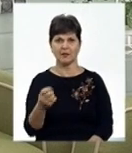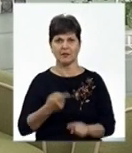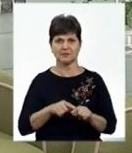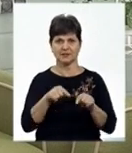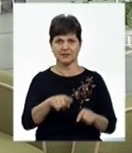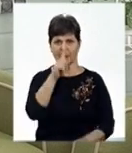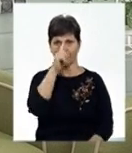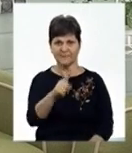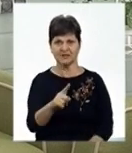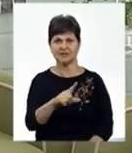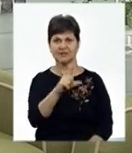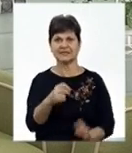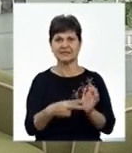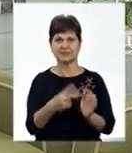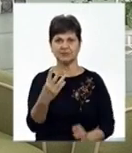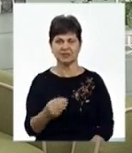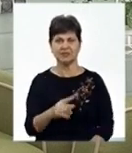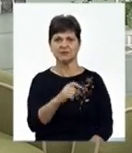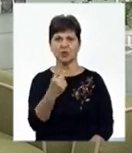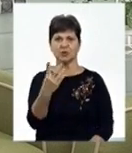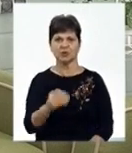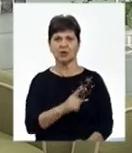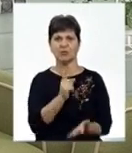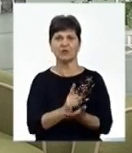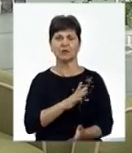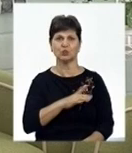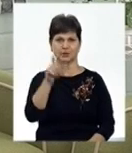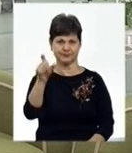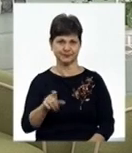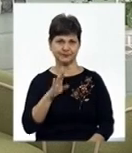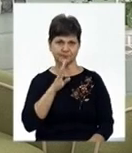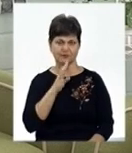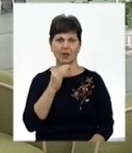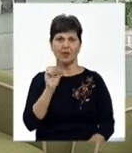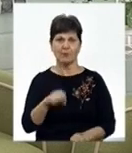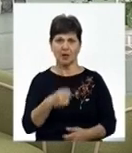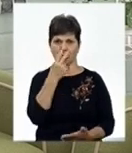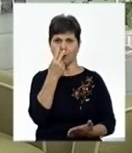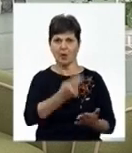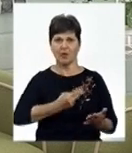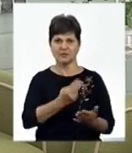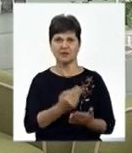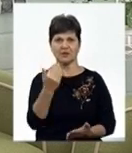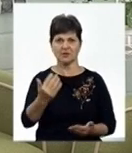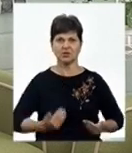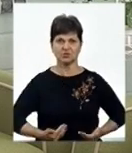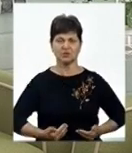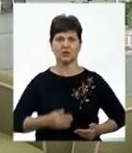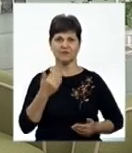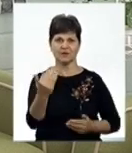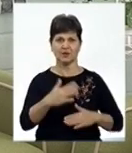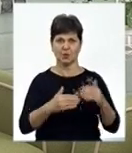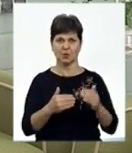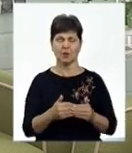цей місяць, за тиждень, за день, що в нас має бути клієнтка, ми маємо її показати, що її життя в її руках,